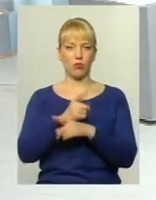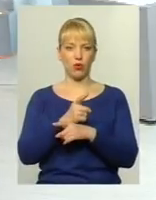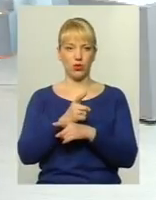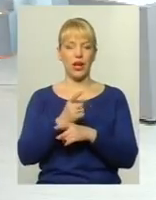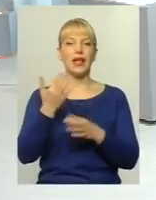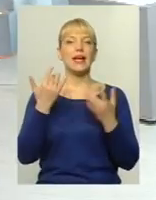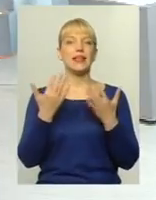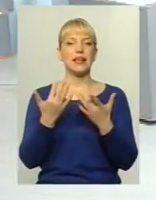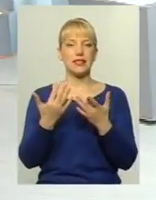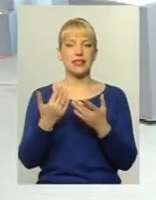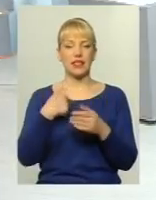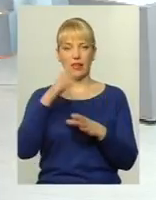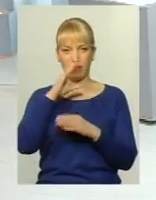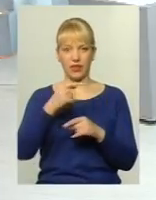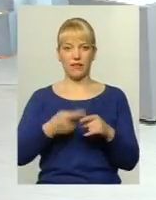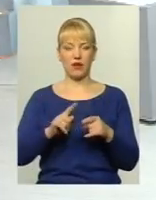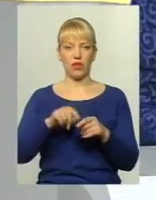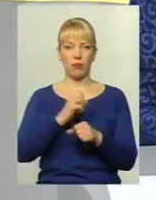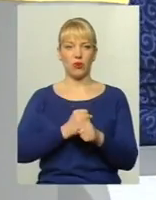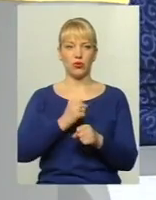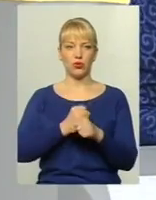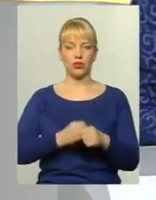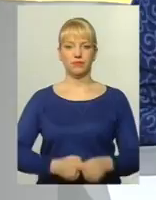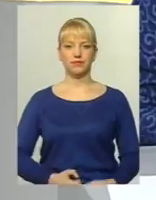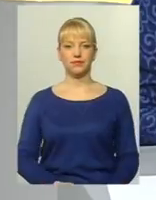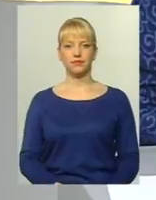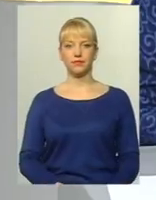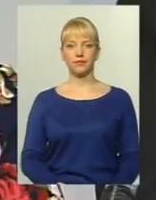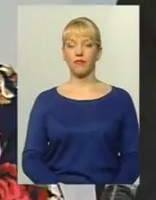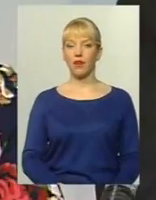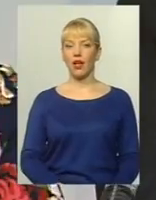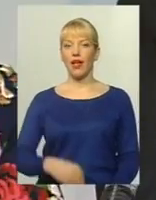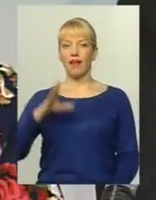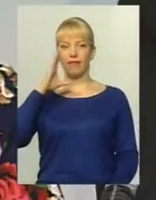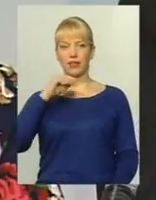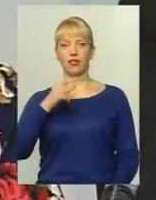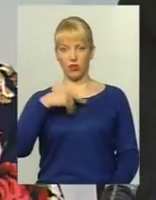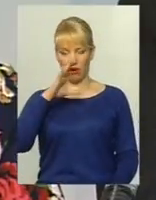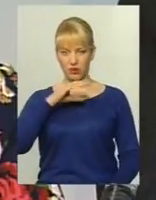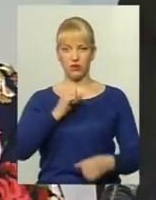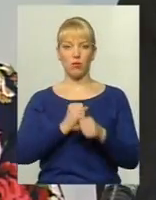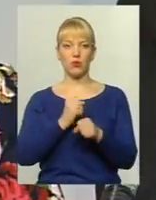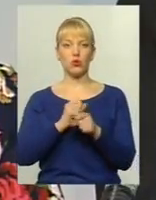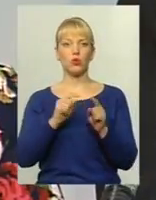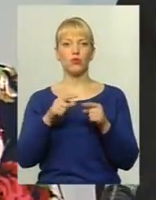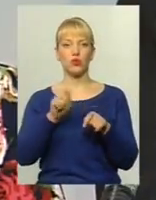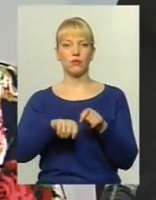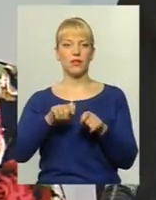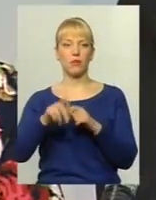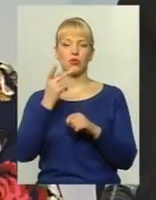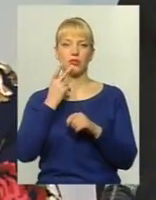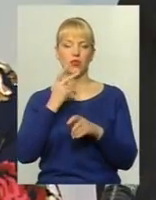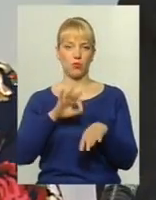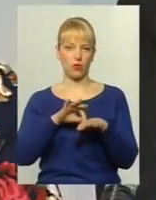наскільки ефективно вона працює? Ефективно вона працює, тому що перевірки постійно